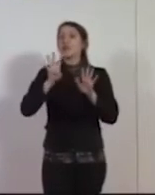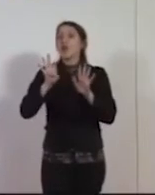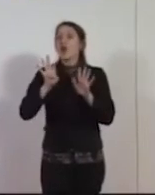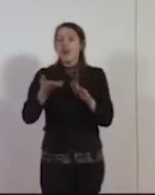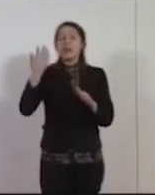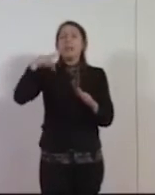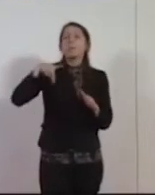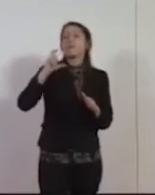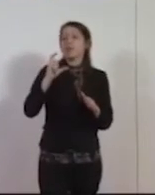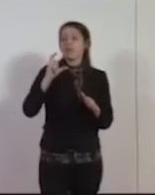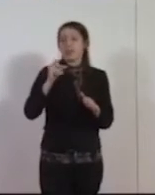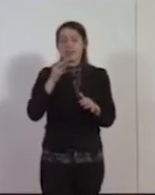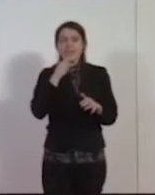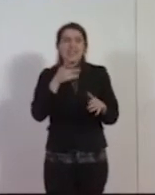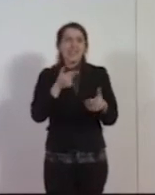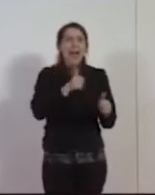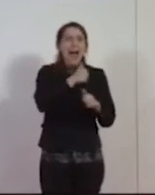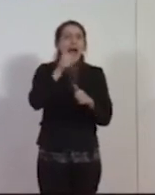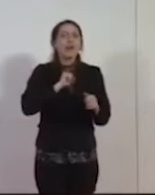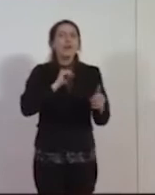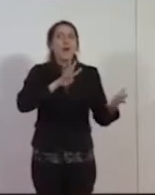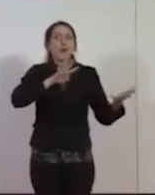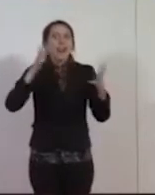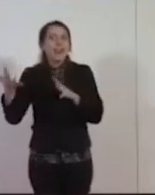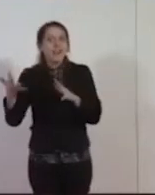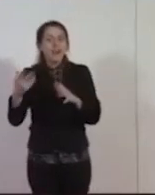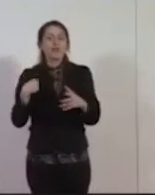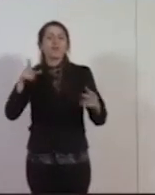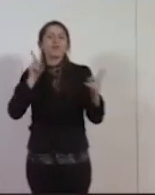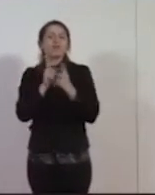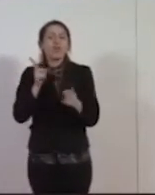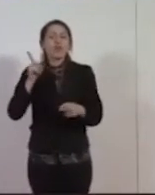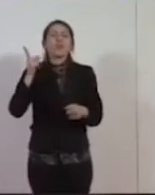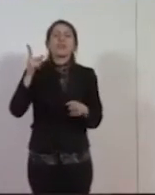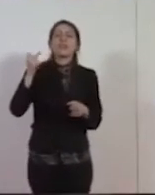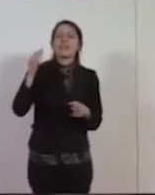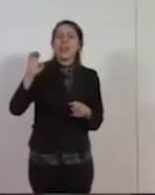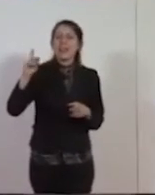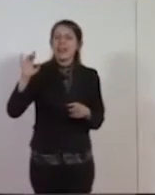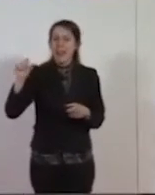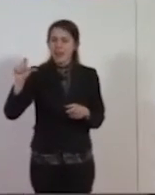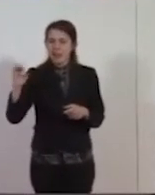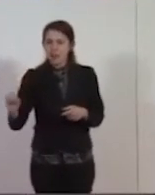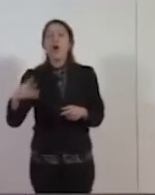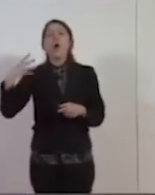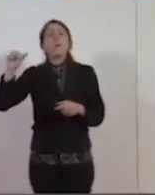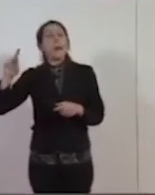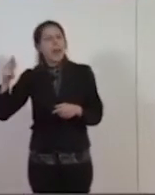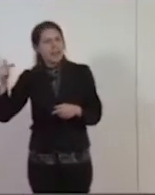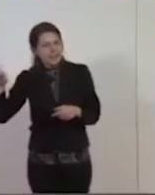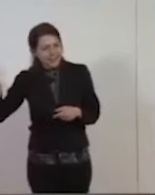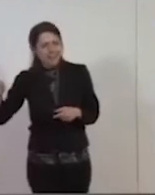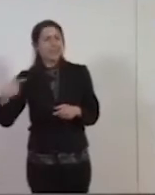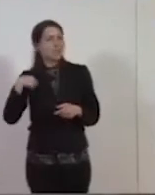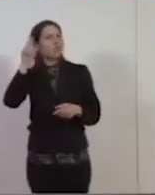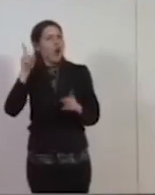del PC, l'anno della trasformazione, ho conosciuto Nilde Jotti, Giglia Tedesco, anche Maria Eletta Martini che veniva da quella